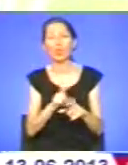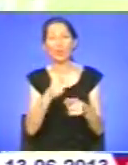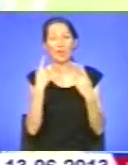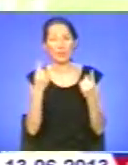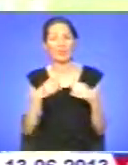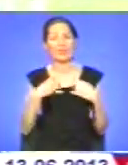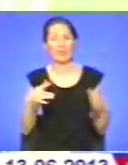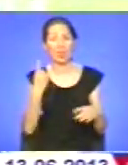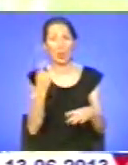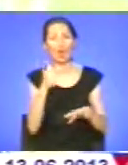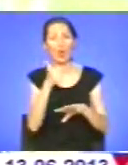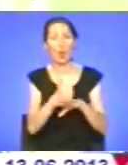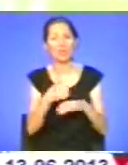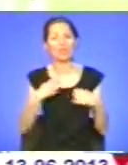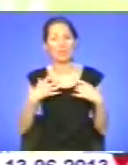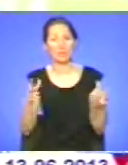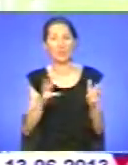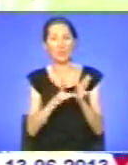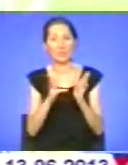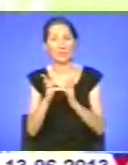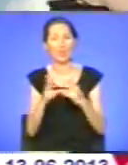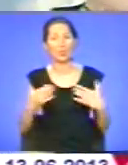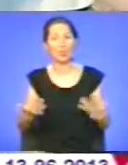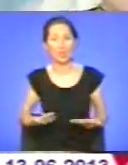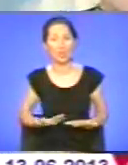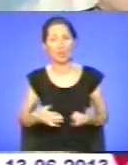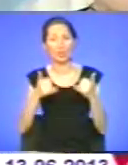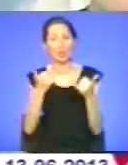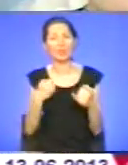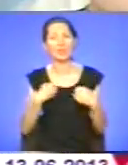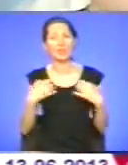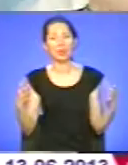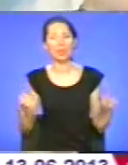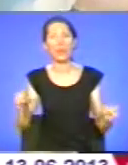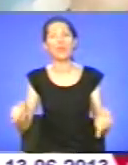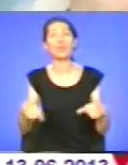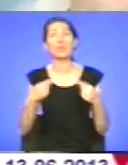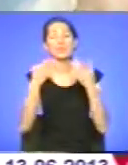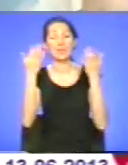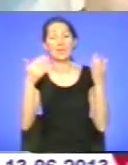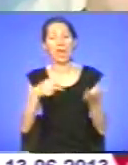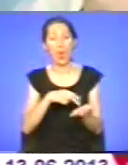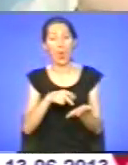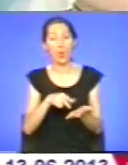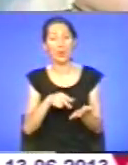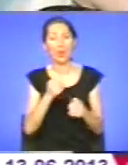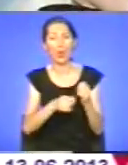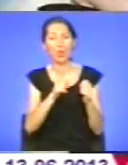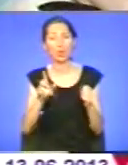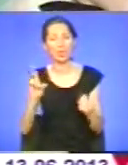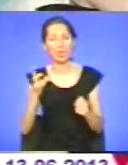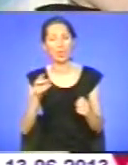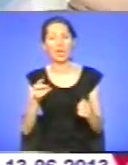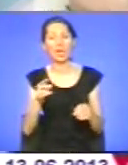найголовніших свят християнському житті. Сьогодні ми святкуємо Вознесіння, ми ходимо кожну неділю до церкви, до